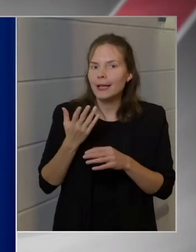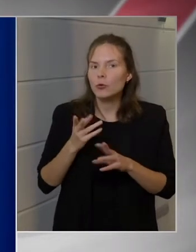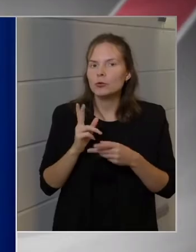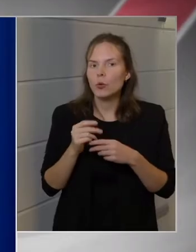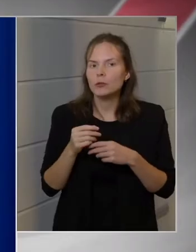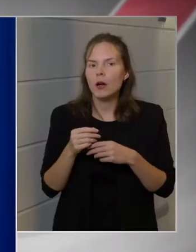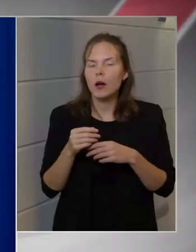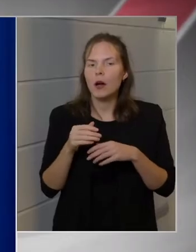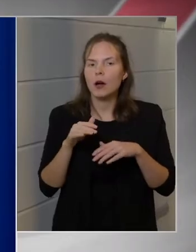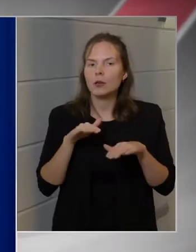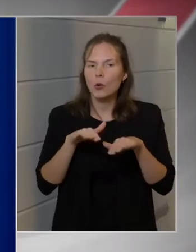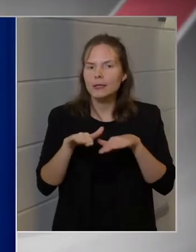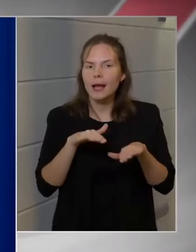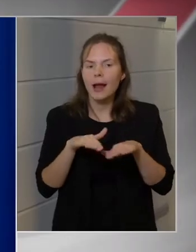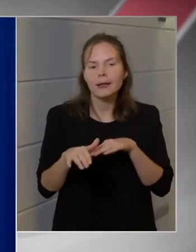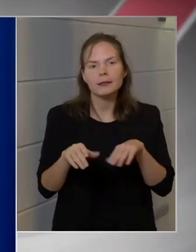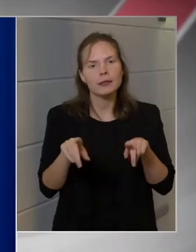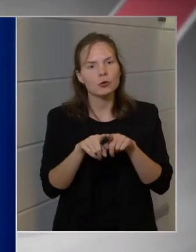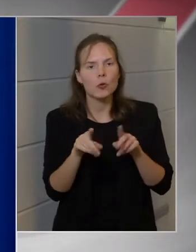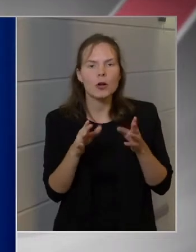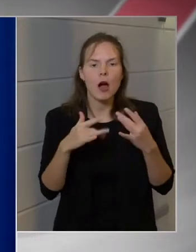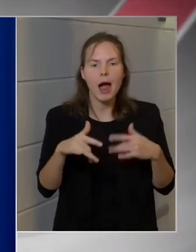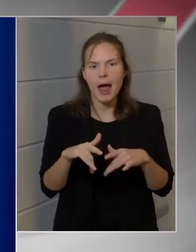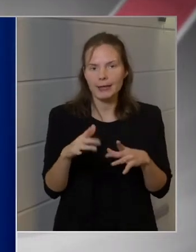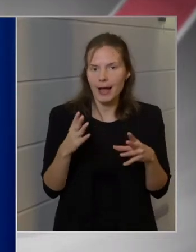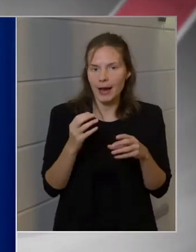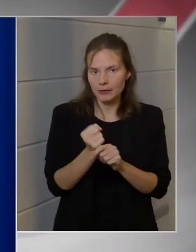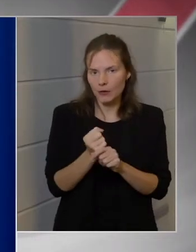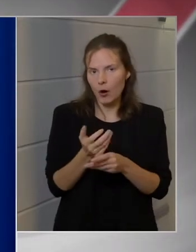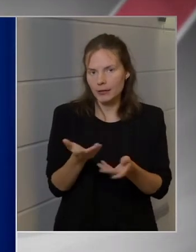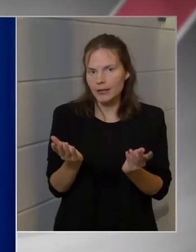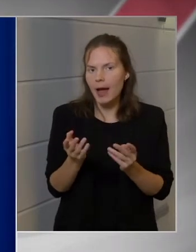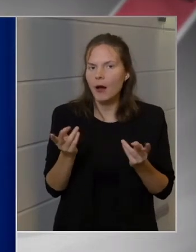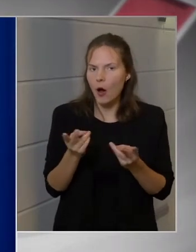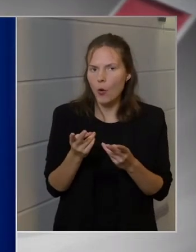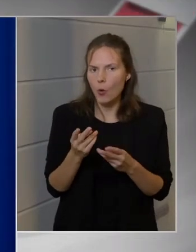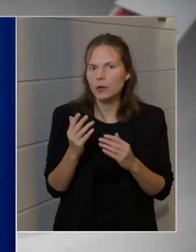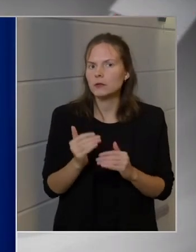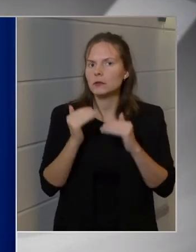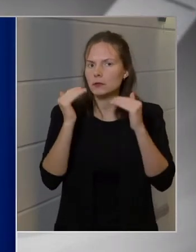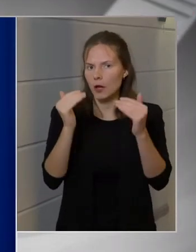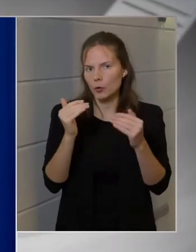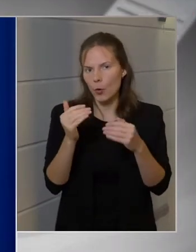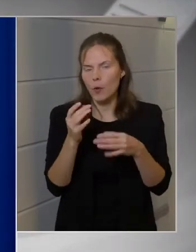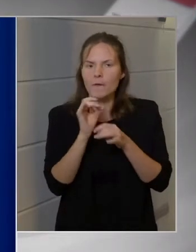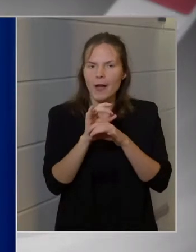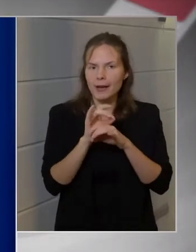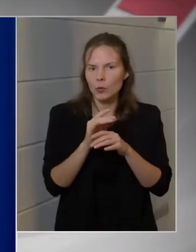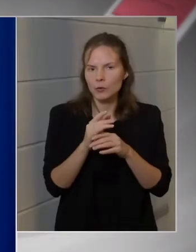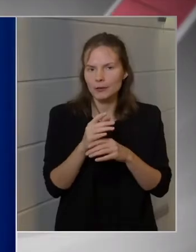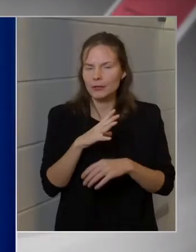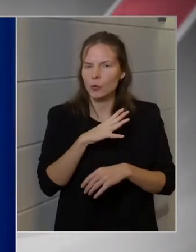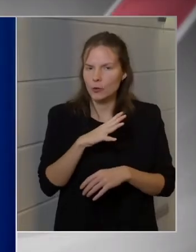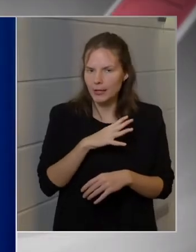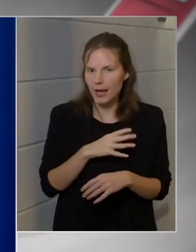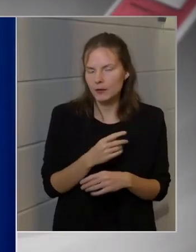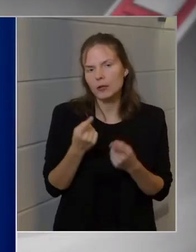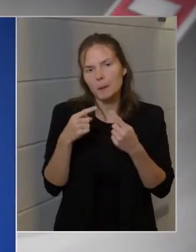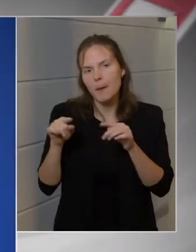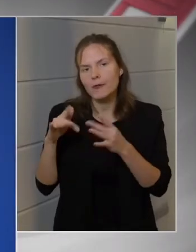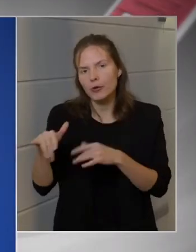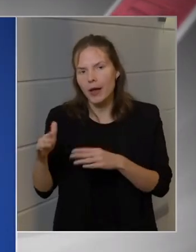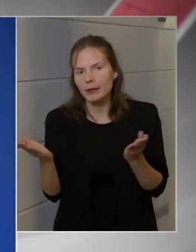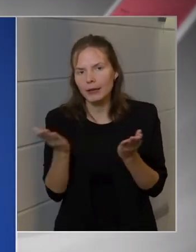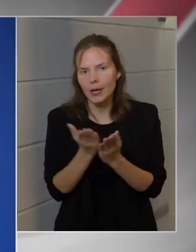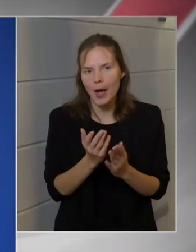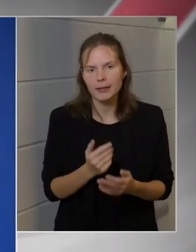a tömegközlekedést akkor egy olyan helynek tartják, ahol fokozott a fertőzés kockázat, mondjuk más zsúfolterekhez képest.